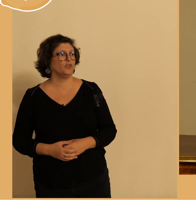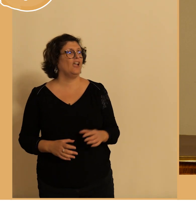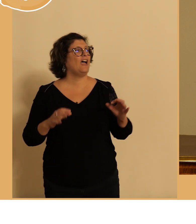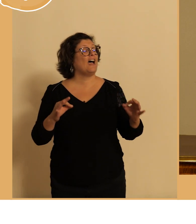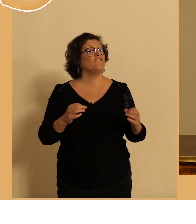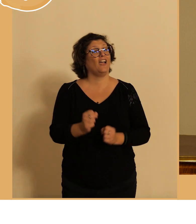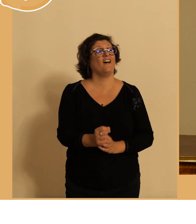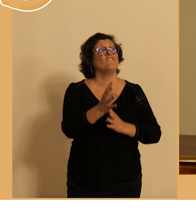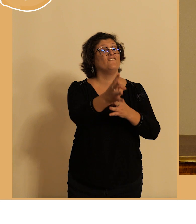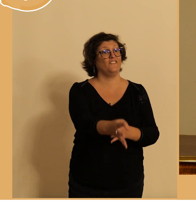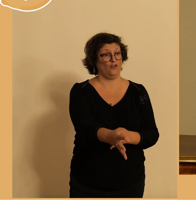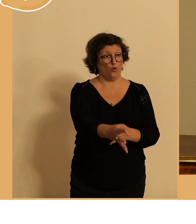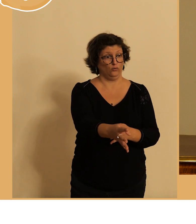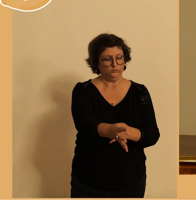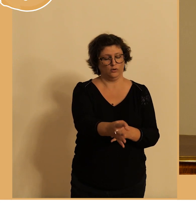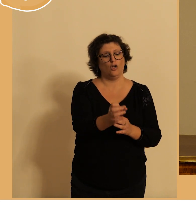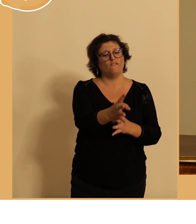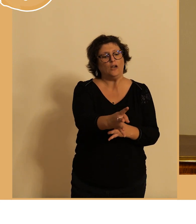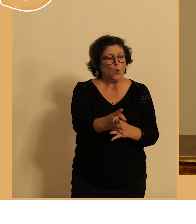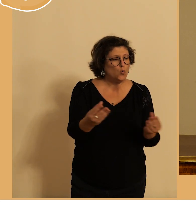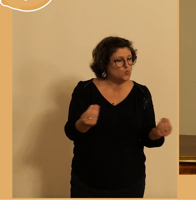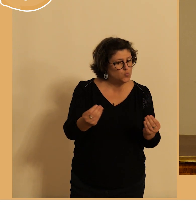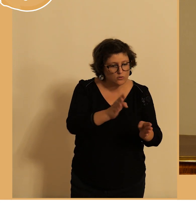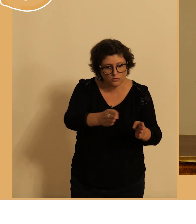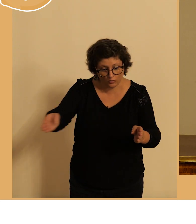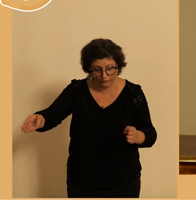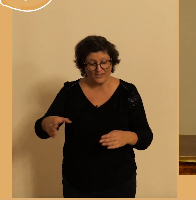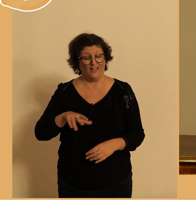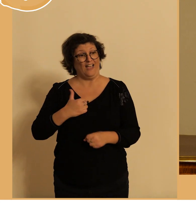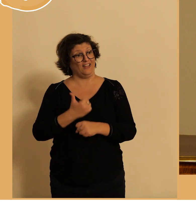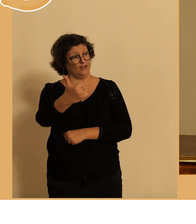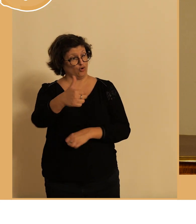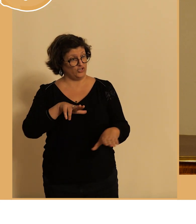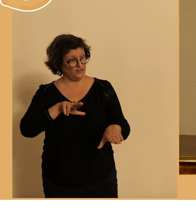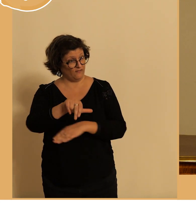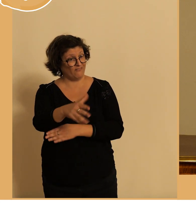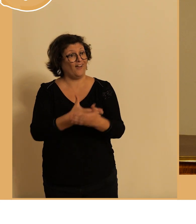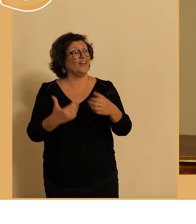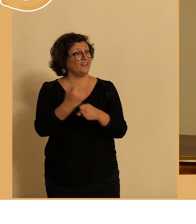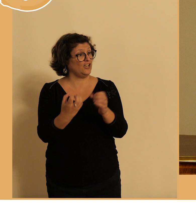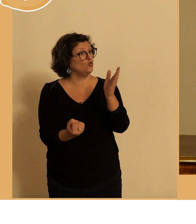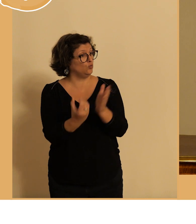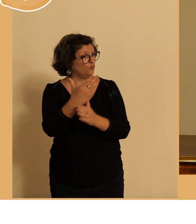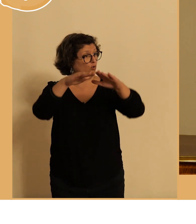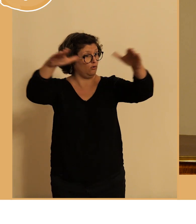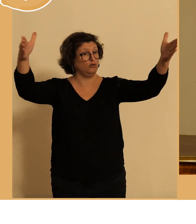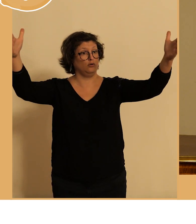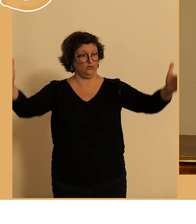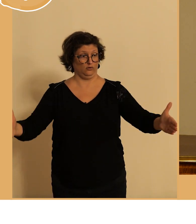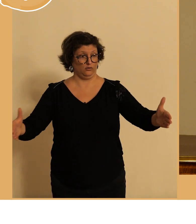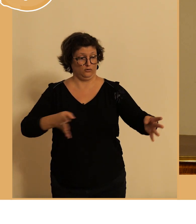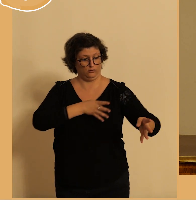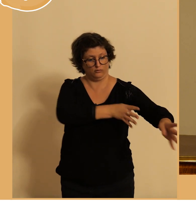prochaine des vélobox les vélobox ce sont des abris vélo sécurisés on peut mettre 6 vélos dedans qui sont c'est une